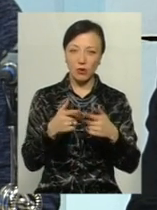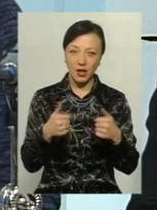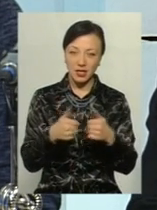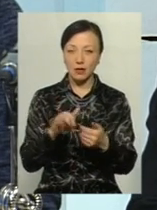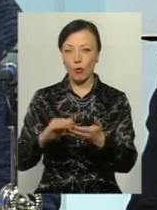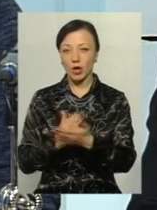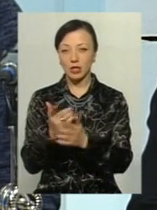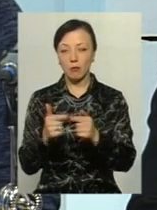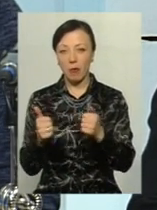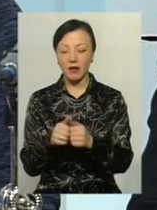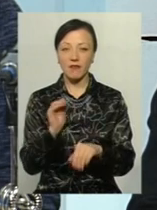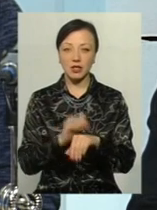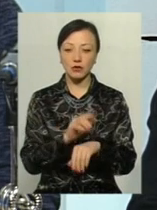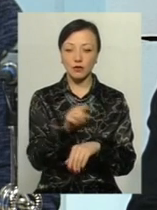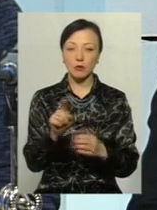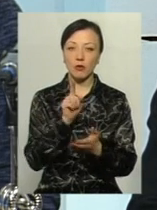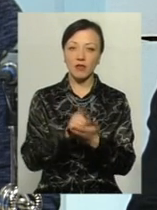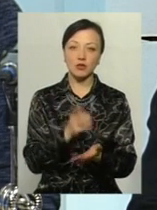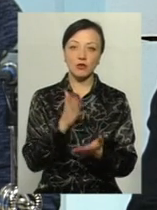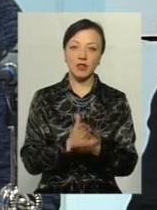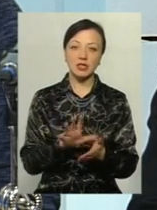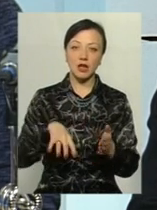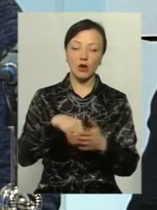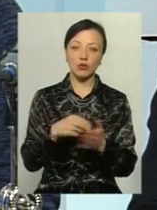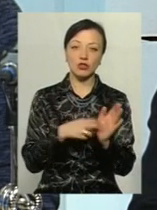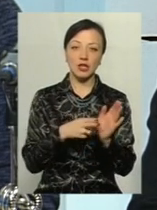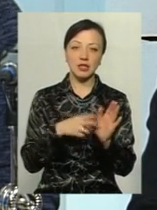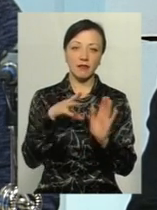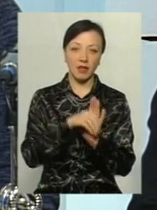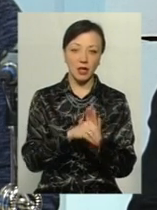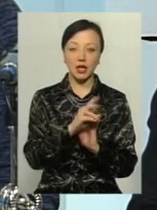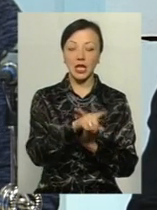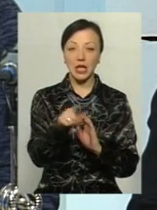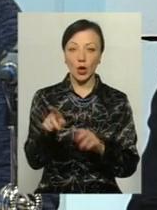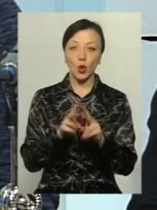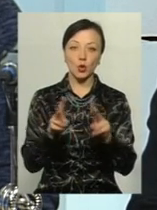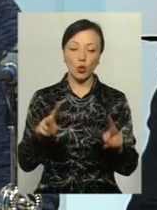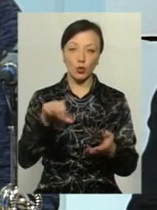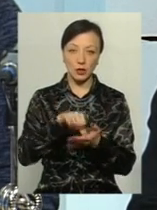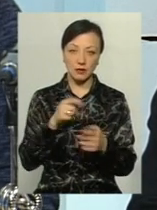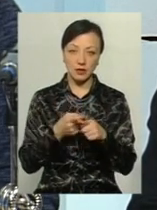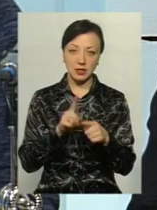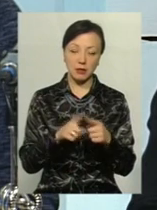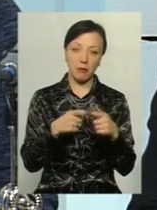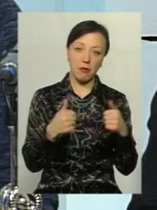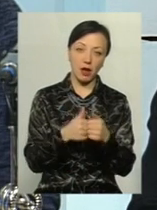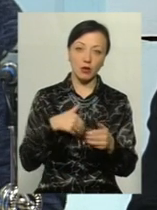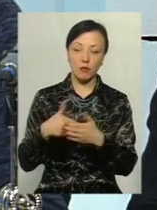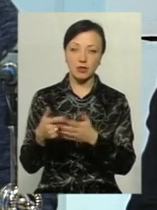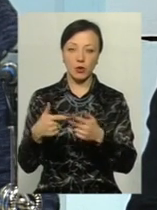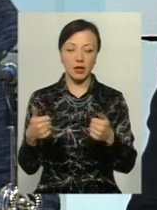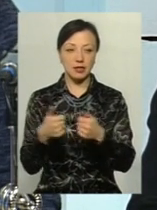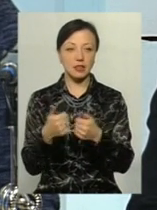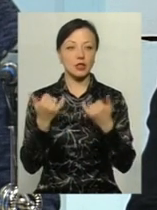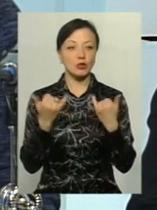політичних партіях, фактично вони повинні існувати за рахунок членських внесків тих, які приймають участь, чи в партії, чи в громадських організаціях.